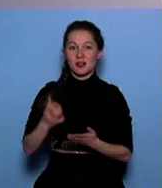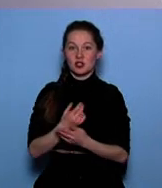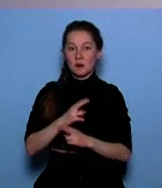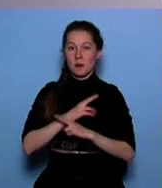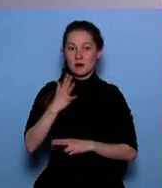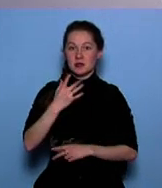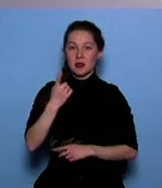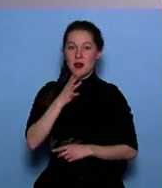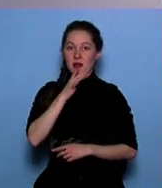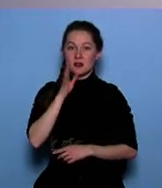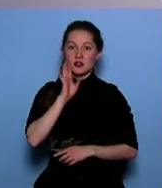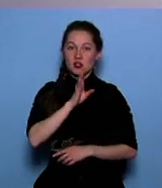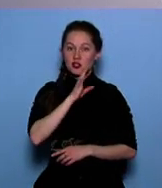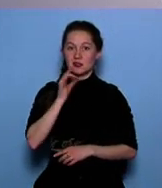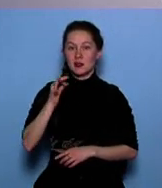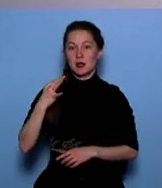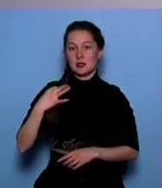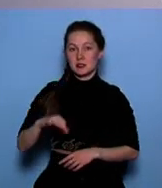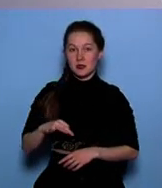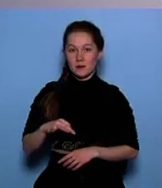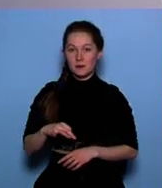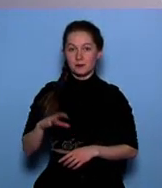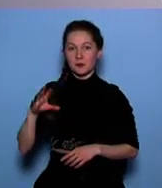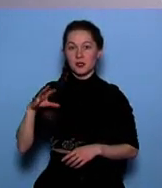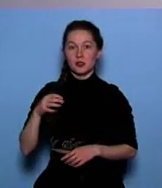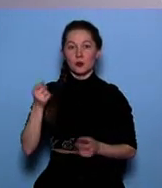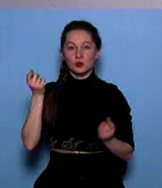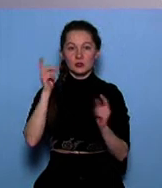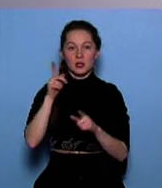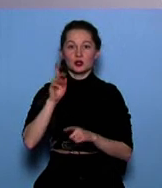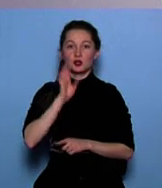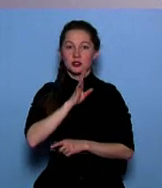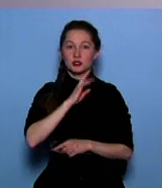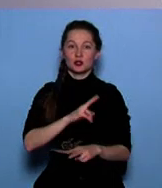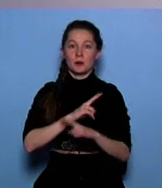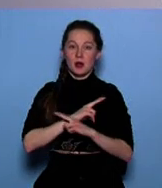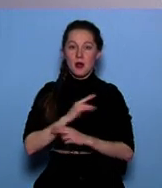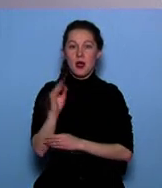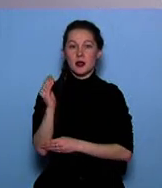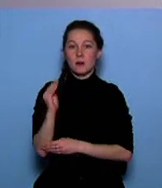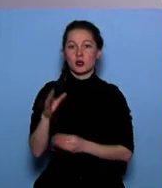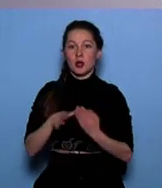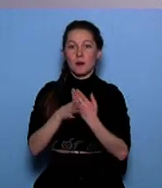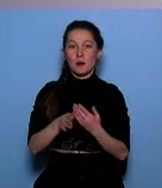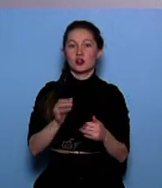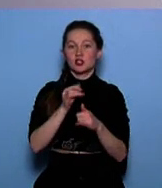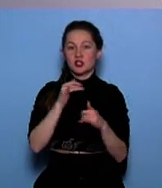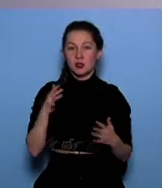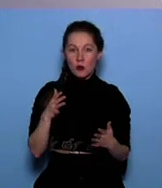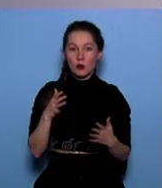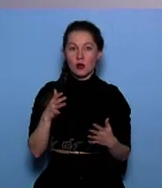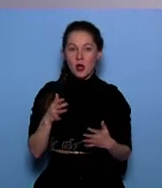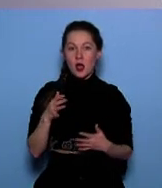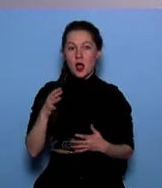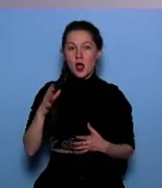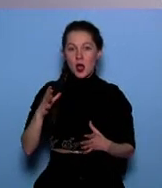-летняя женщина и её сын. Как после установят, женщина внезапно скончалась, а ребёнок не помочь себе, не позвать на помощь не мог. У него